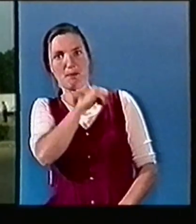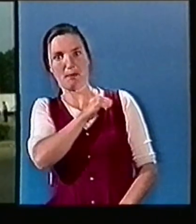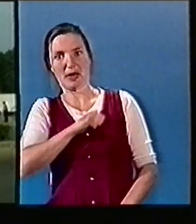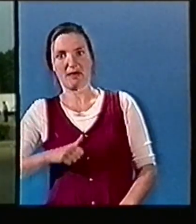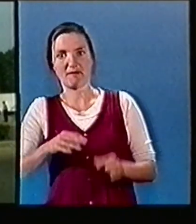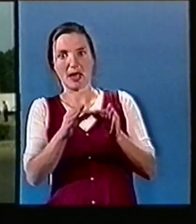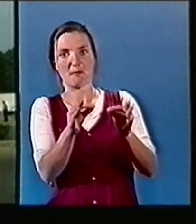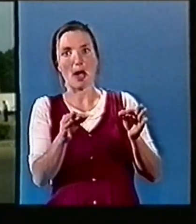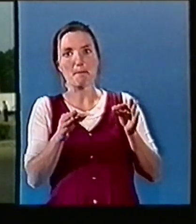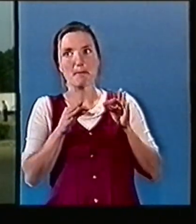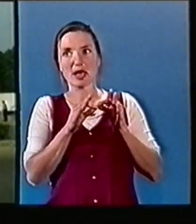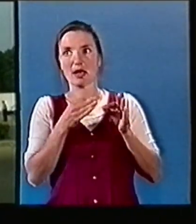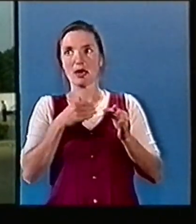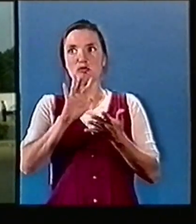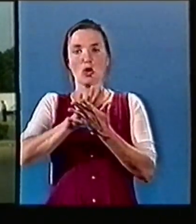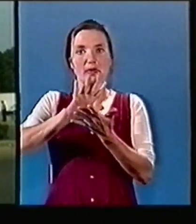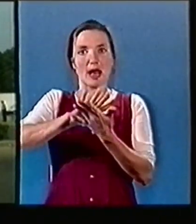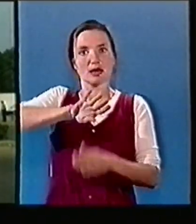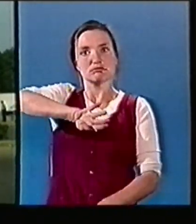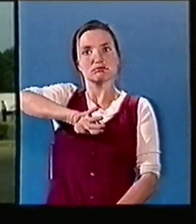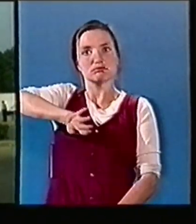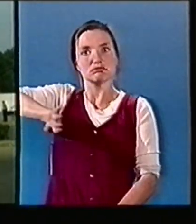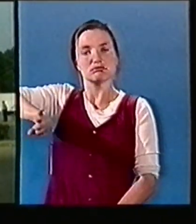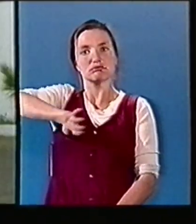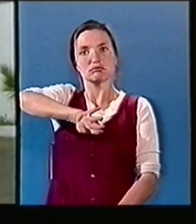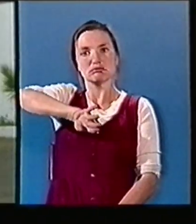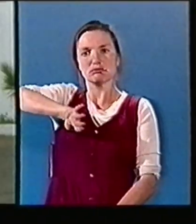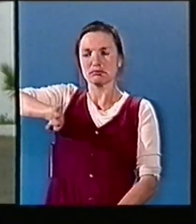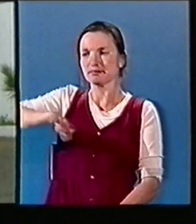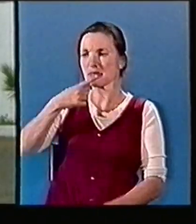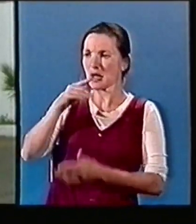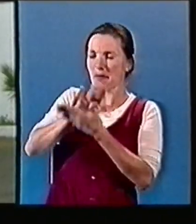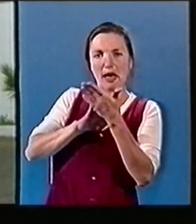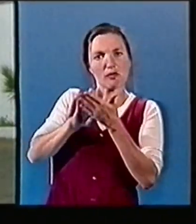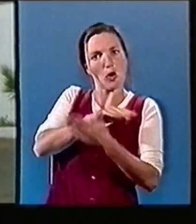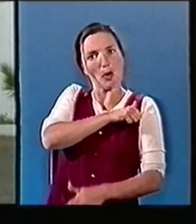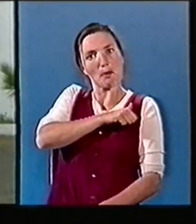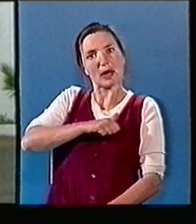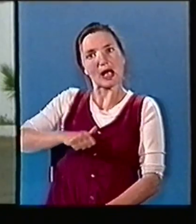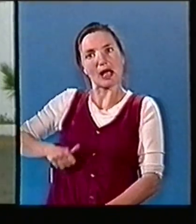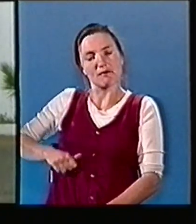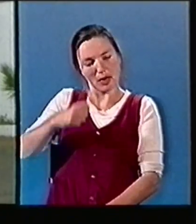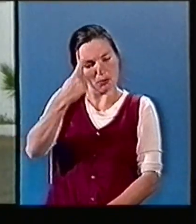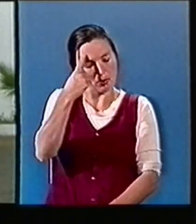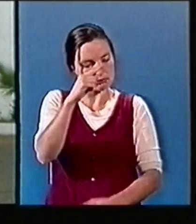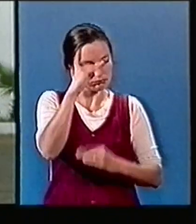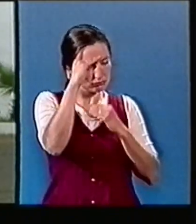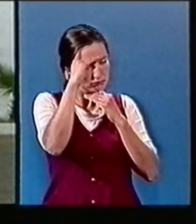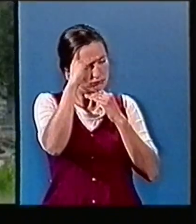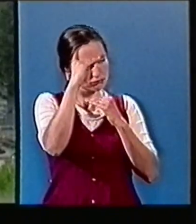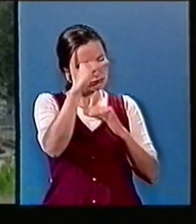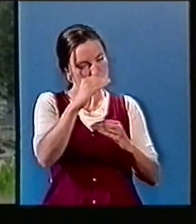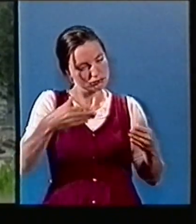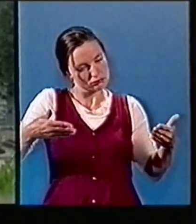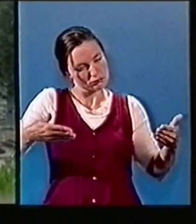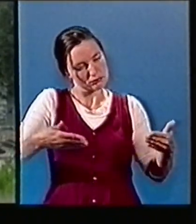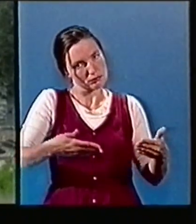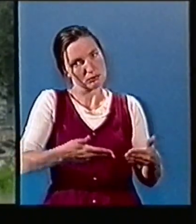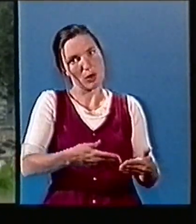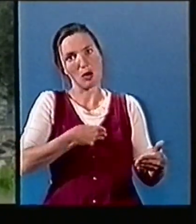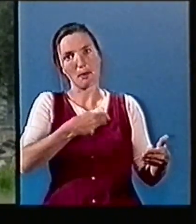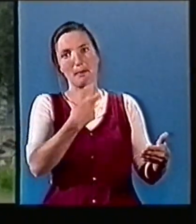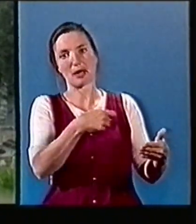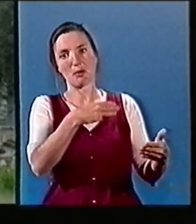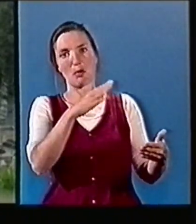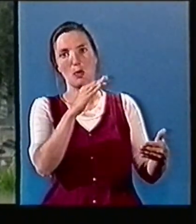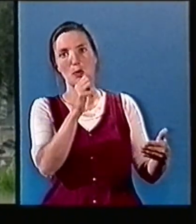Les journalistes ont été soigneusement tenus à distance hier lors des obsèques de l'ancien président Zaïrois. La cérémonie au cimetière de